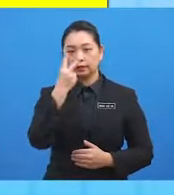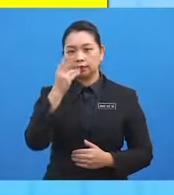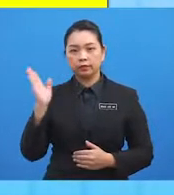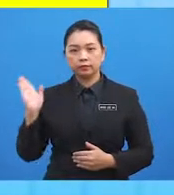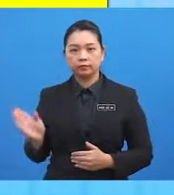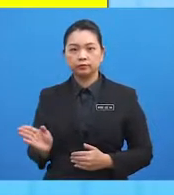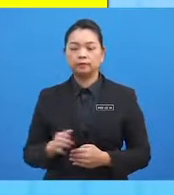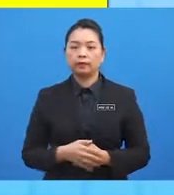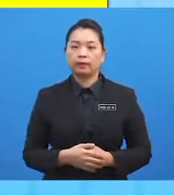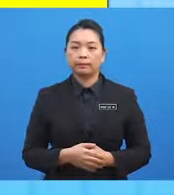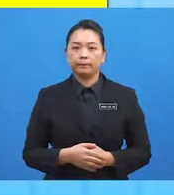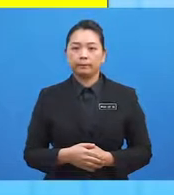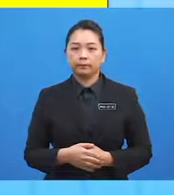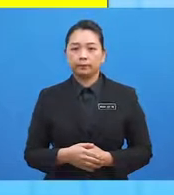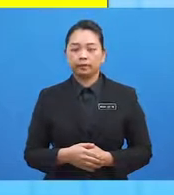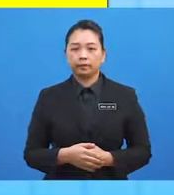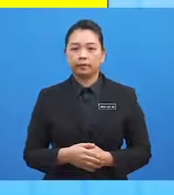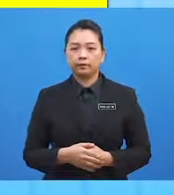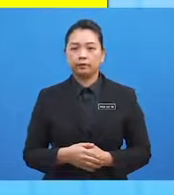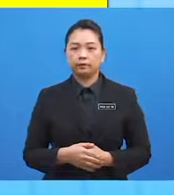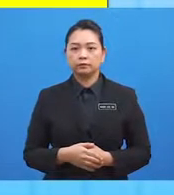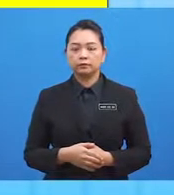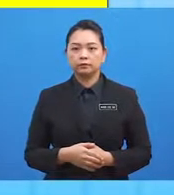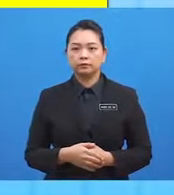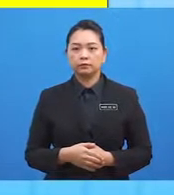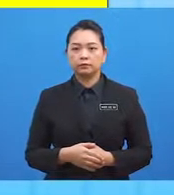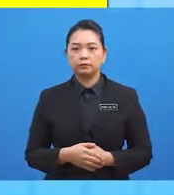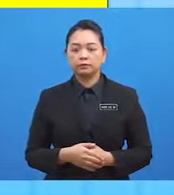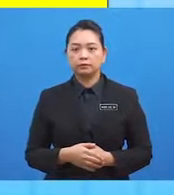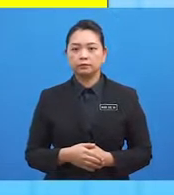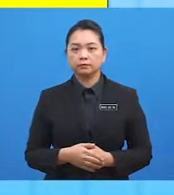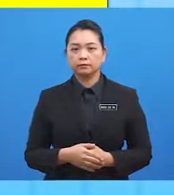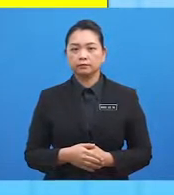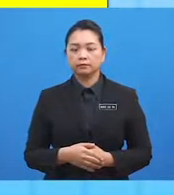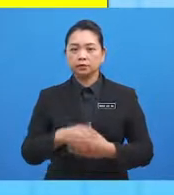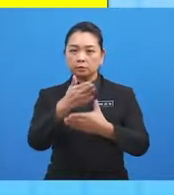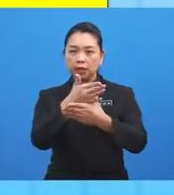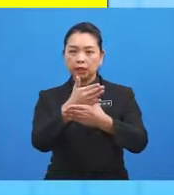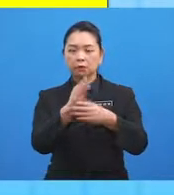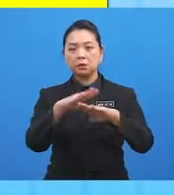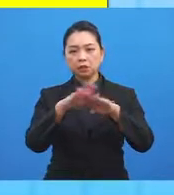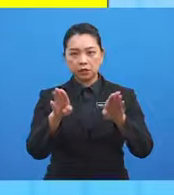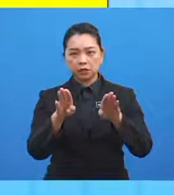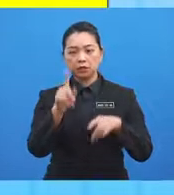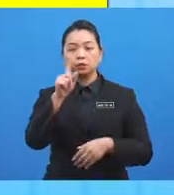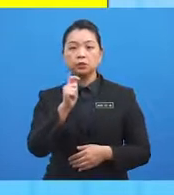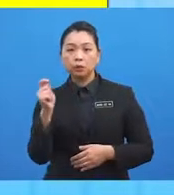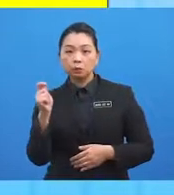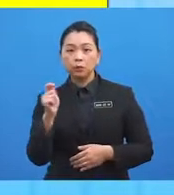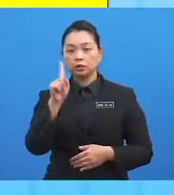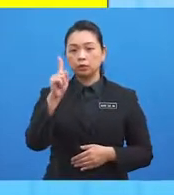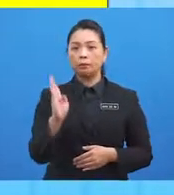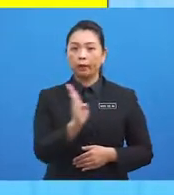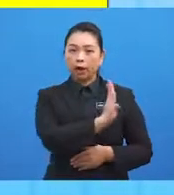X darjah barat. Kedua-dua longitude ini berada di bahagian yang berbeza, maka